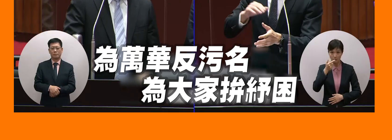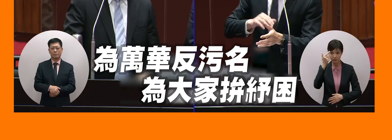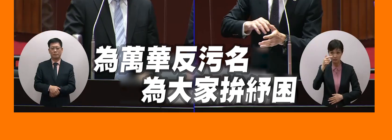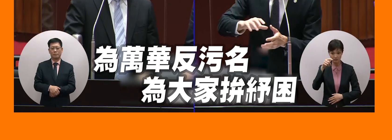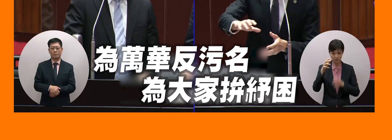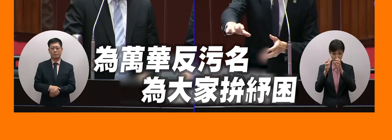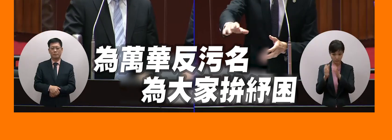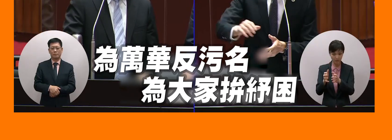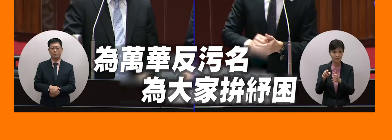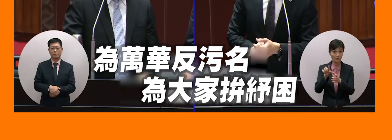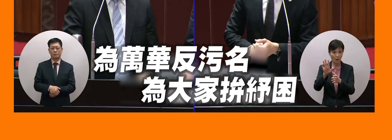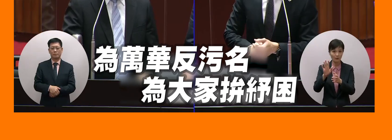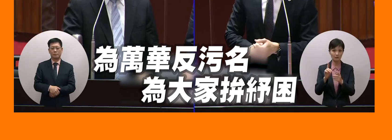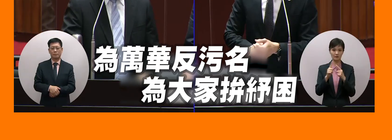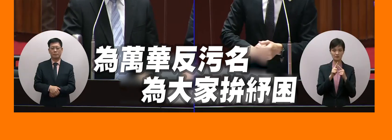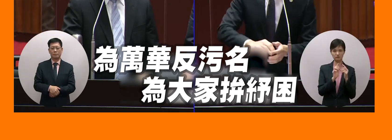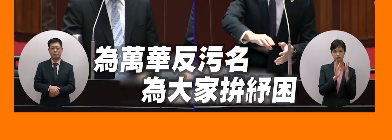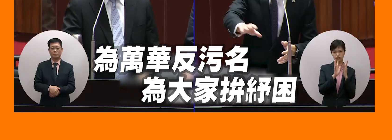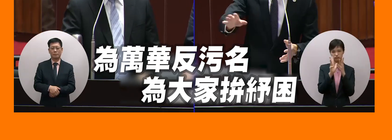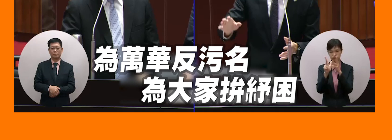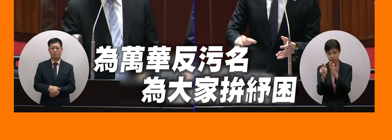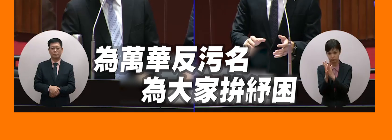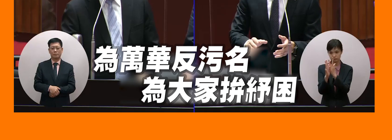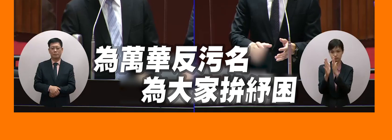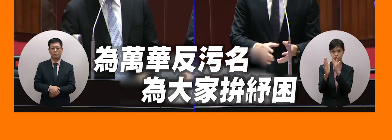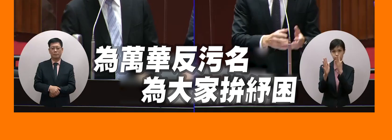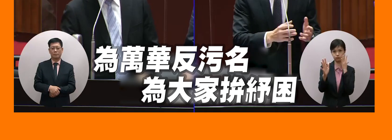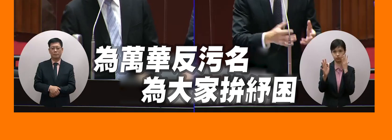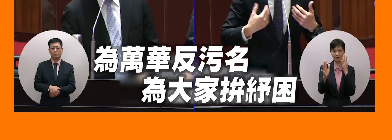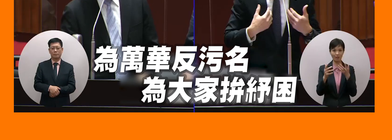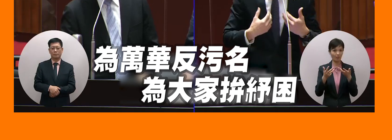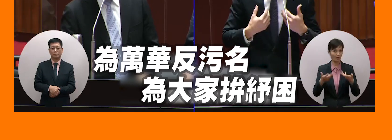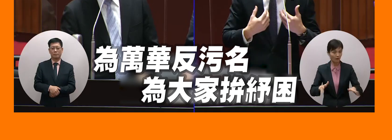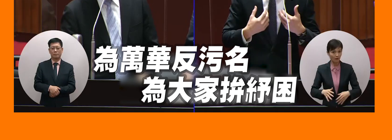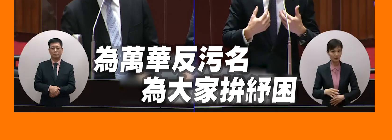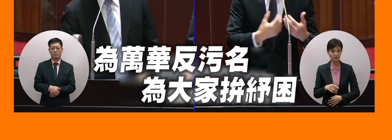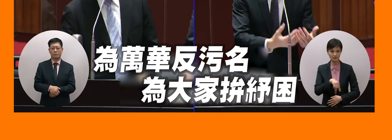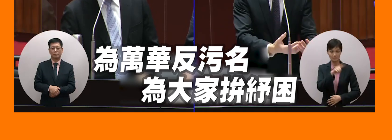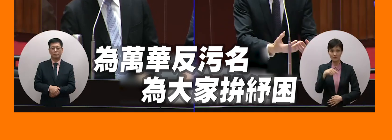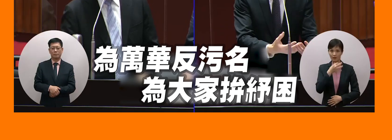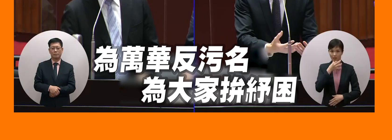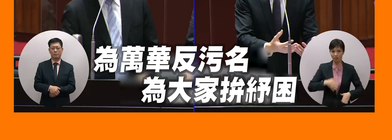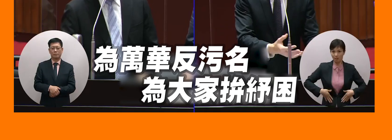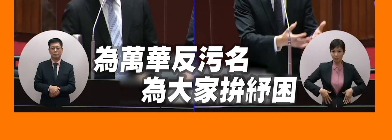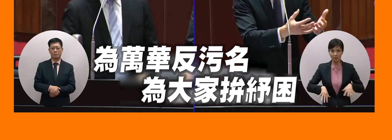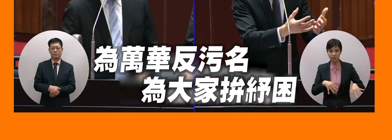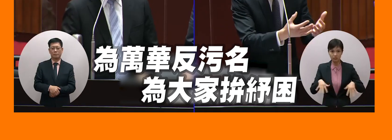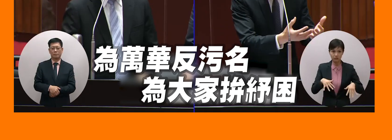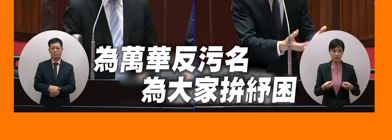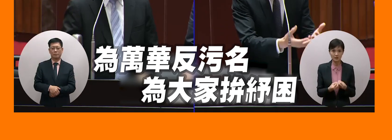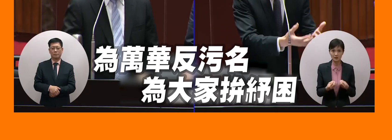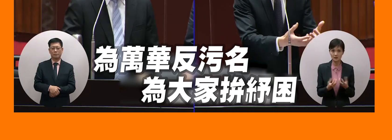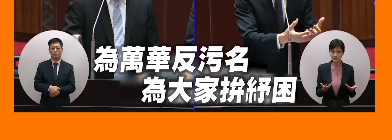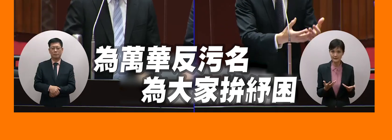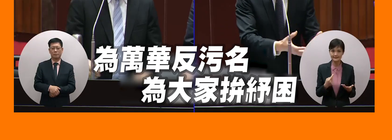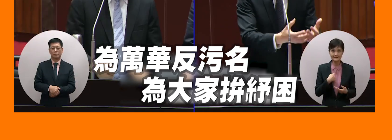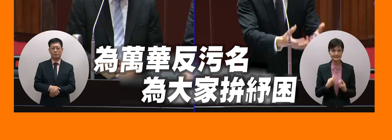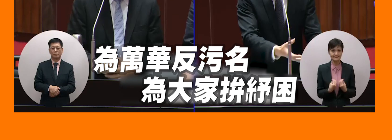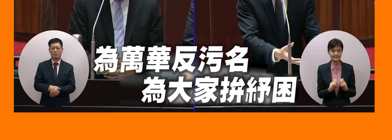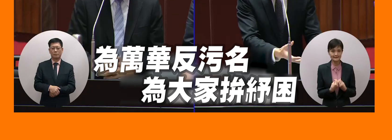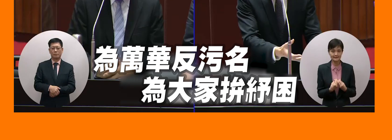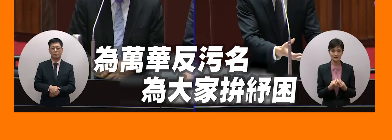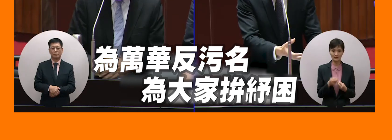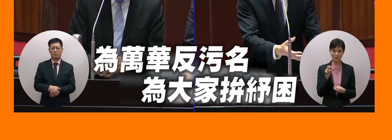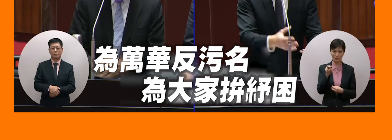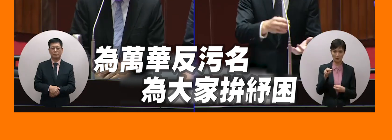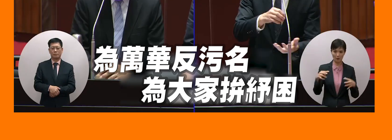拍對拍到拍對拍到拍對拍到所以說那時候大家都很怕想說這樣是要怎麼因為這樣再做一個新